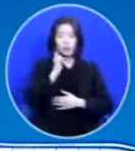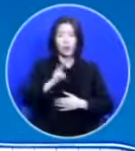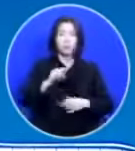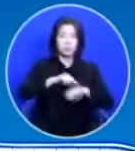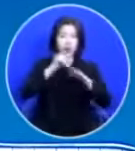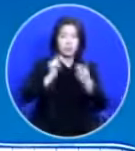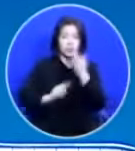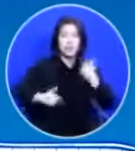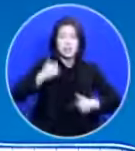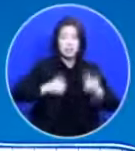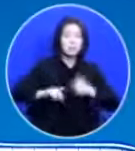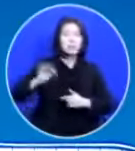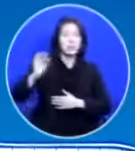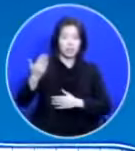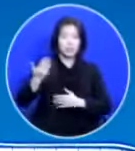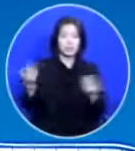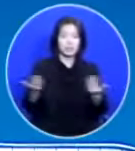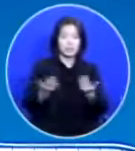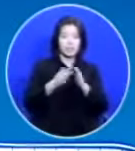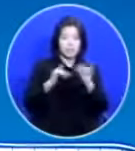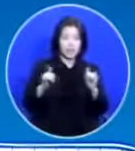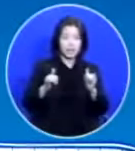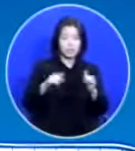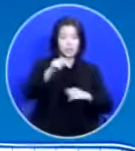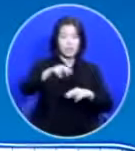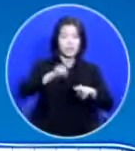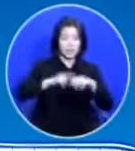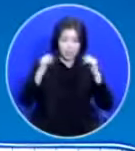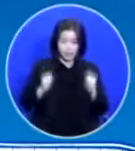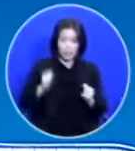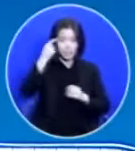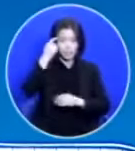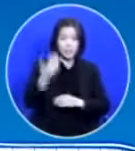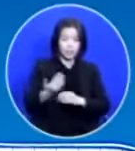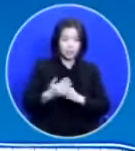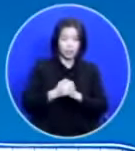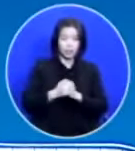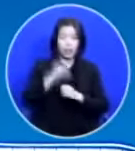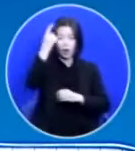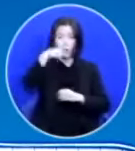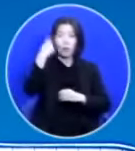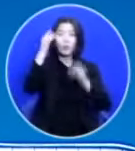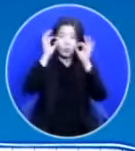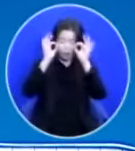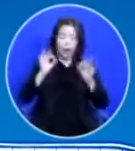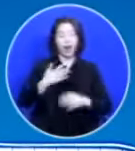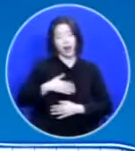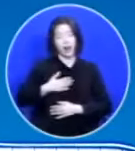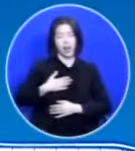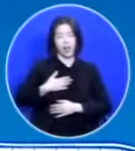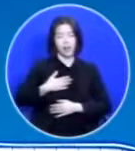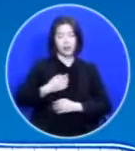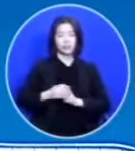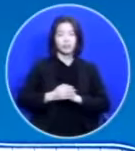기쁨이 되는 분들이 이 자리에 계시잖아요 얼굴 보면 안 되니까요